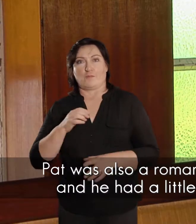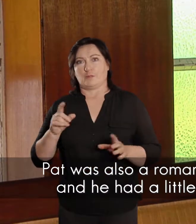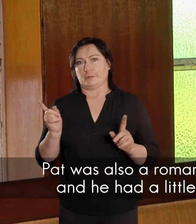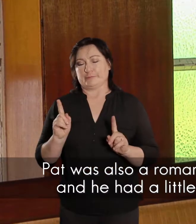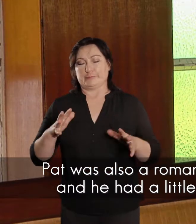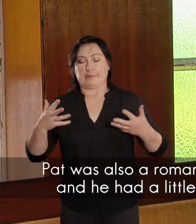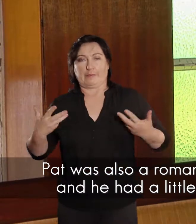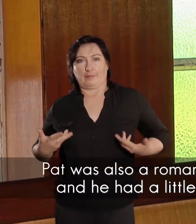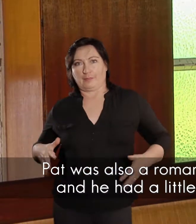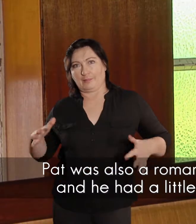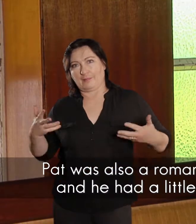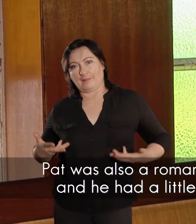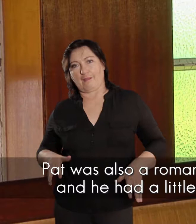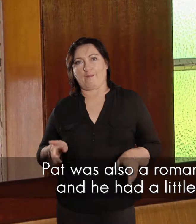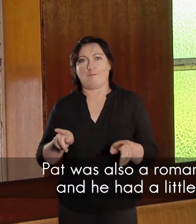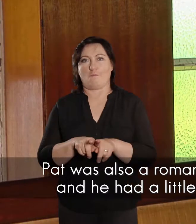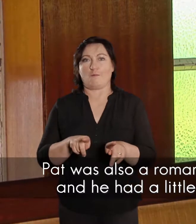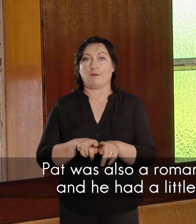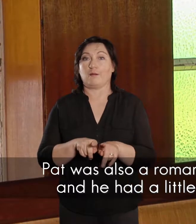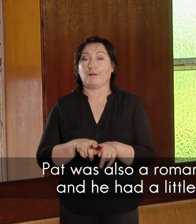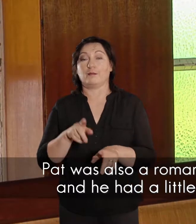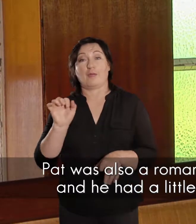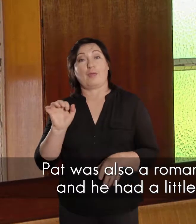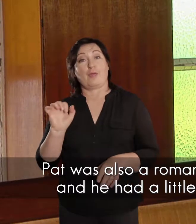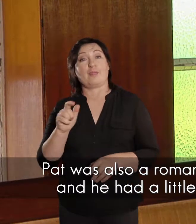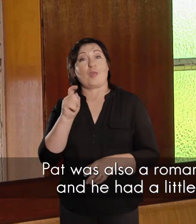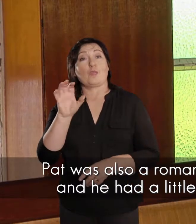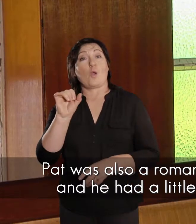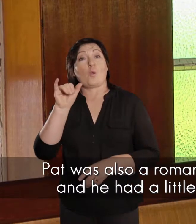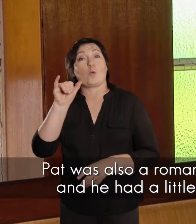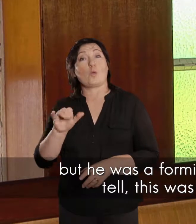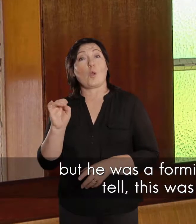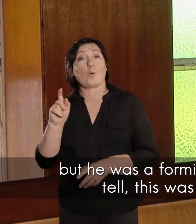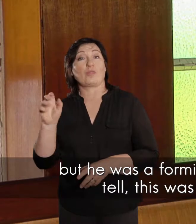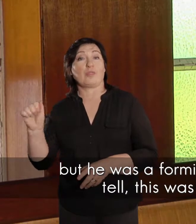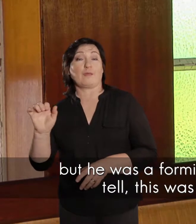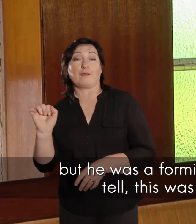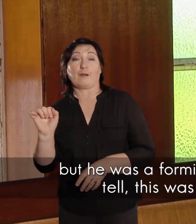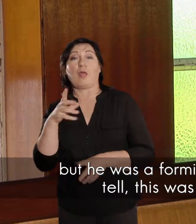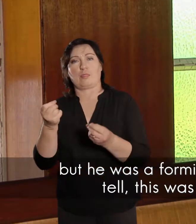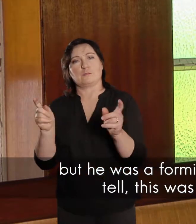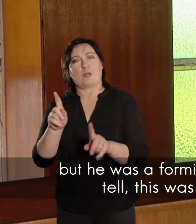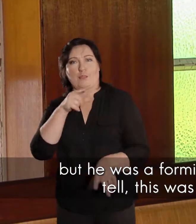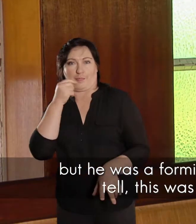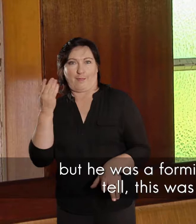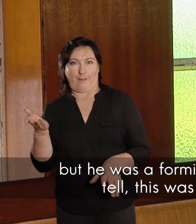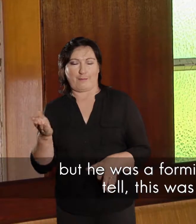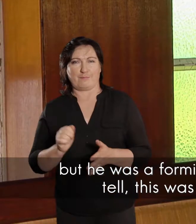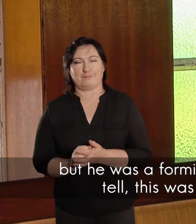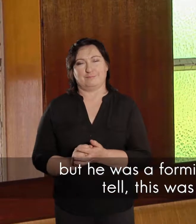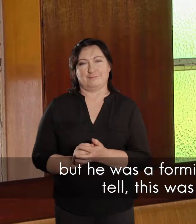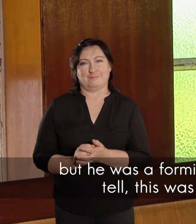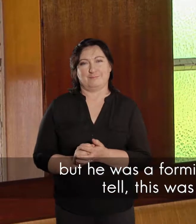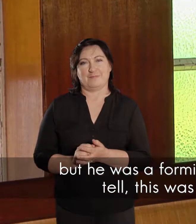een tojoteitje gehad, wat een naam, ons kon nie op die naam kom, wat hy die Sitsi karretje genoem het nie. maar hy was een formidabele man. En